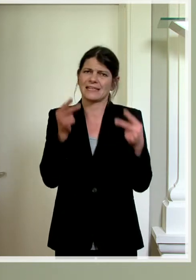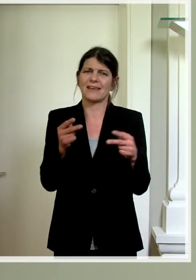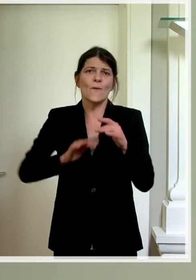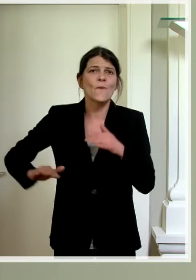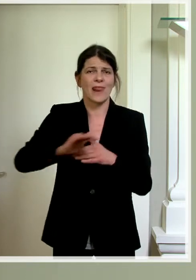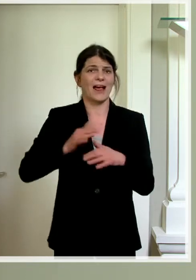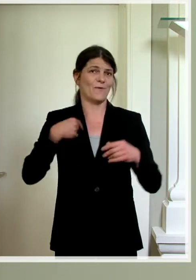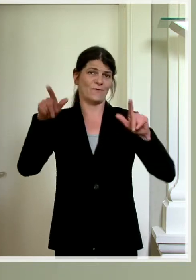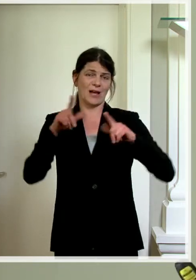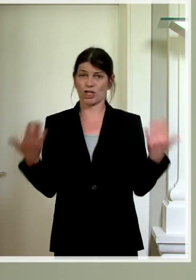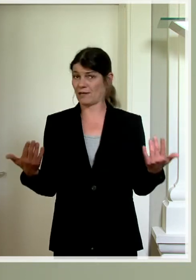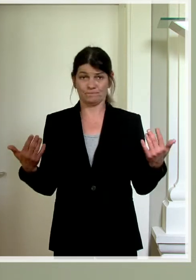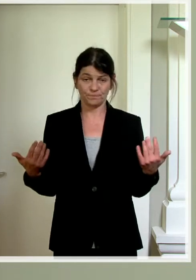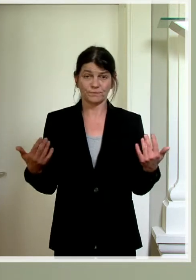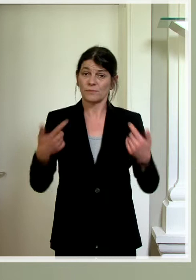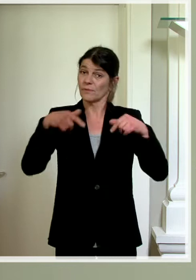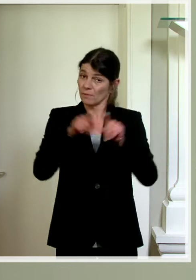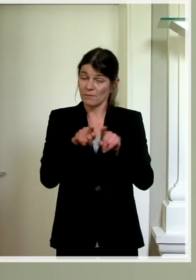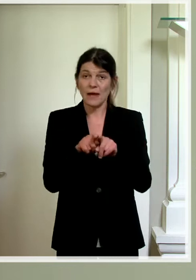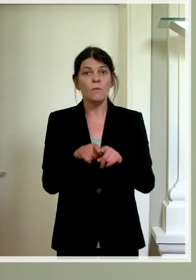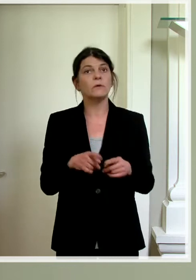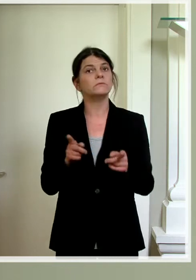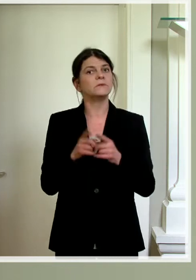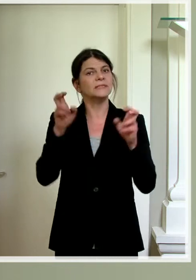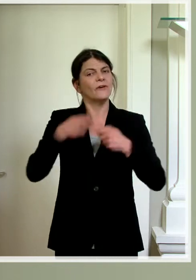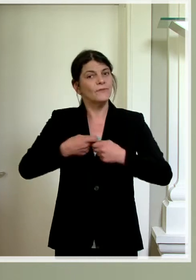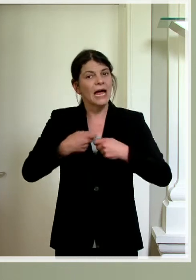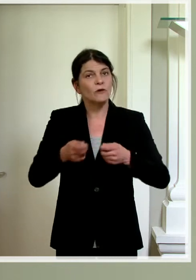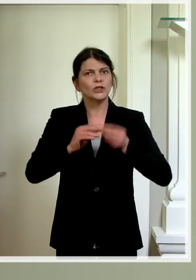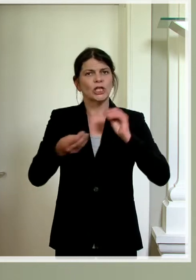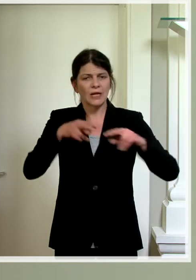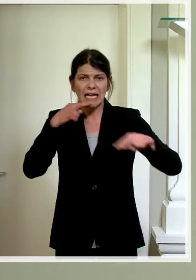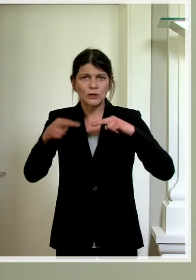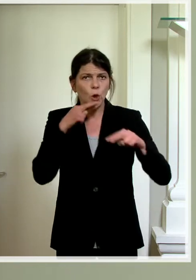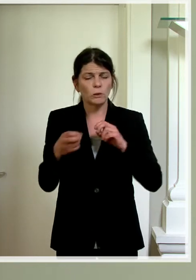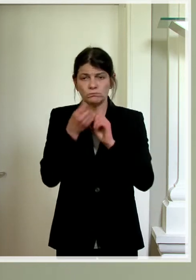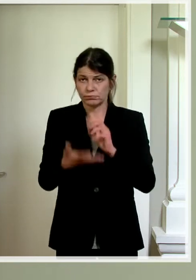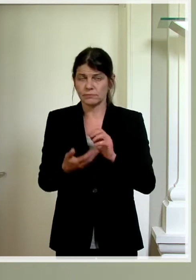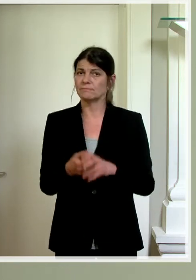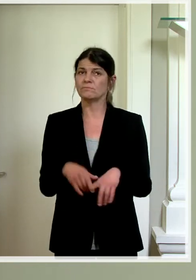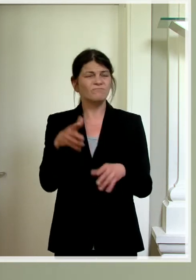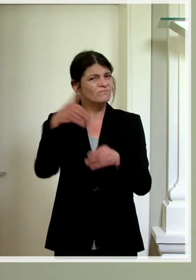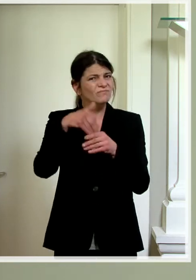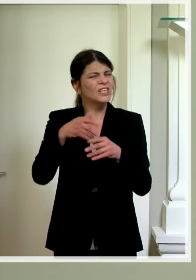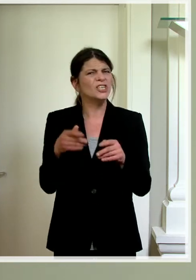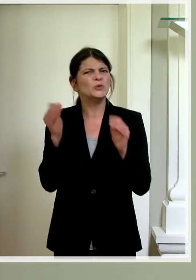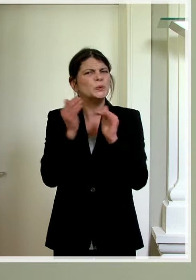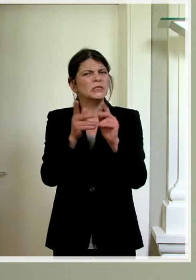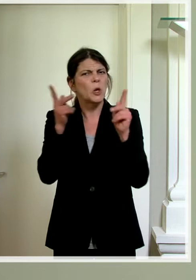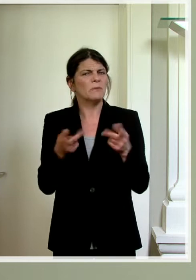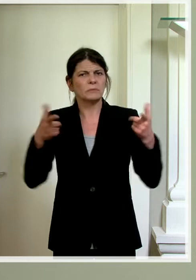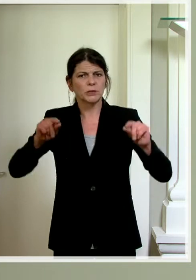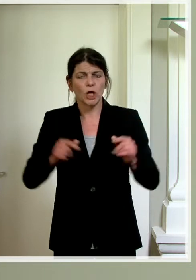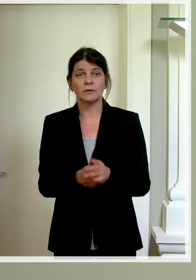Veranstaltungen und eben aber auch der Verkaufsgeschäfte, der Gastronomie etc. Um was geht es bei Schutzkonzepten?